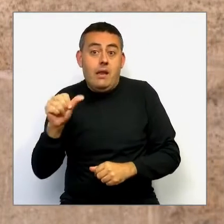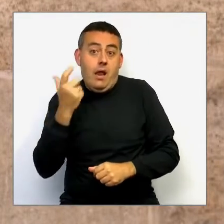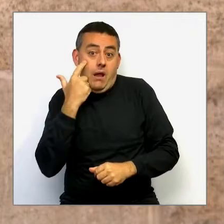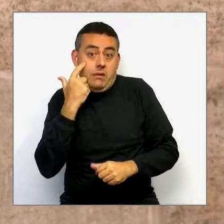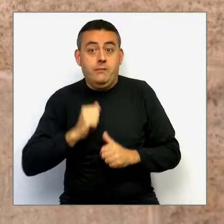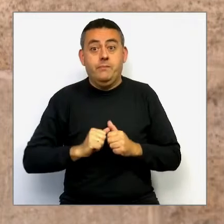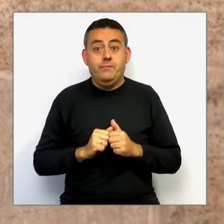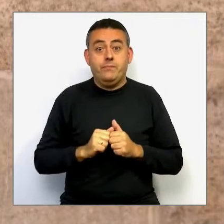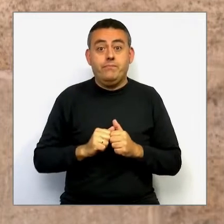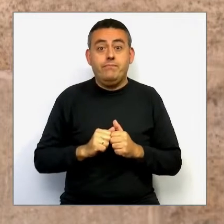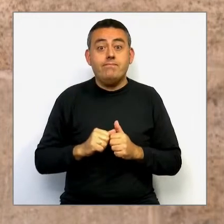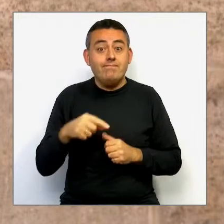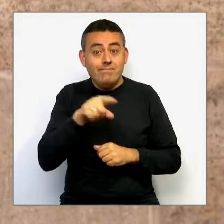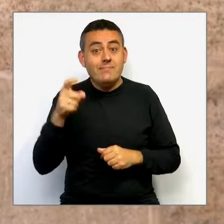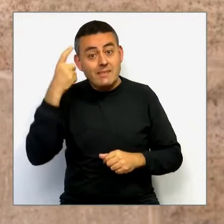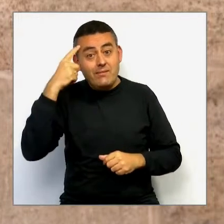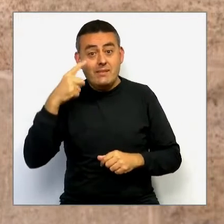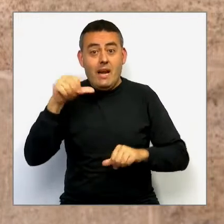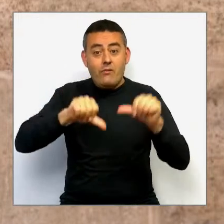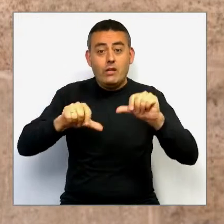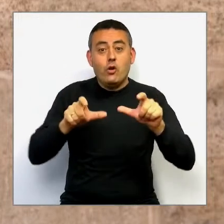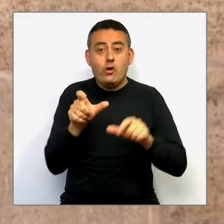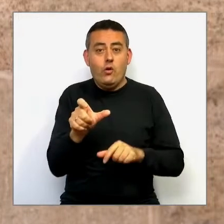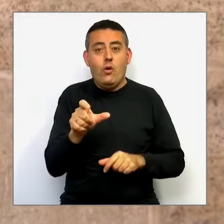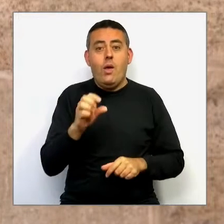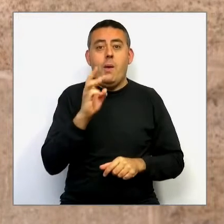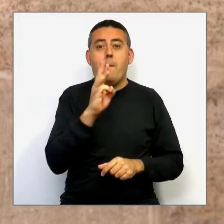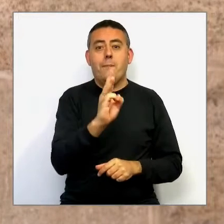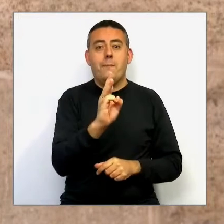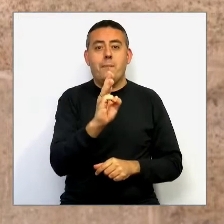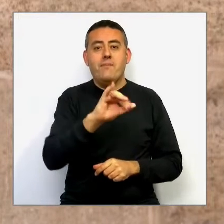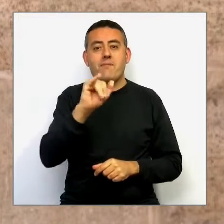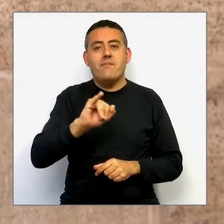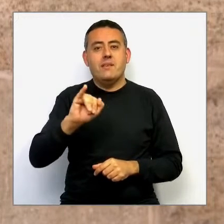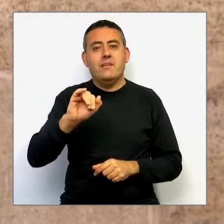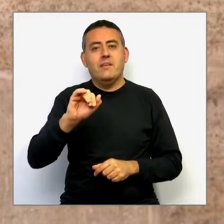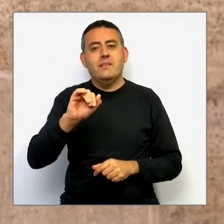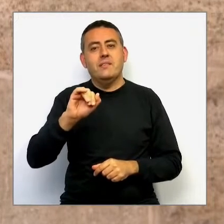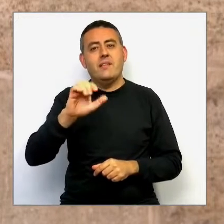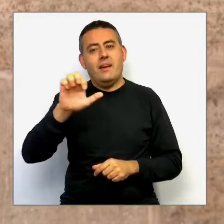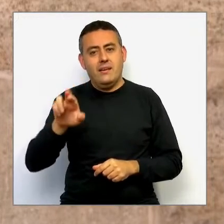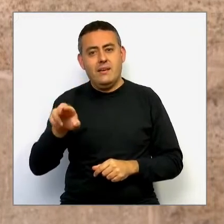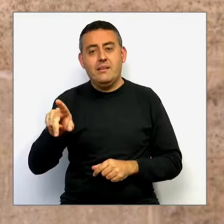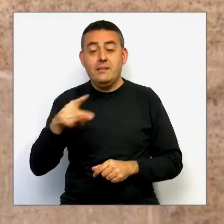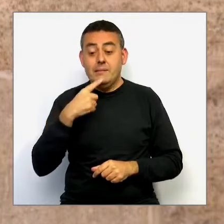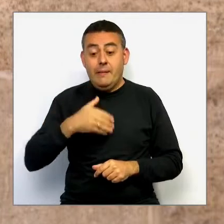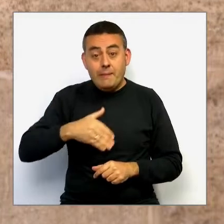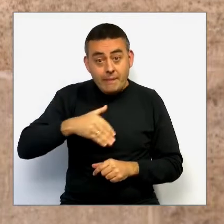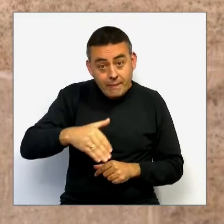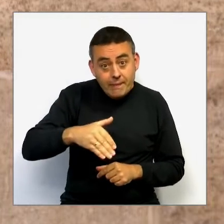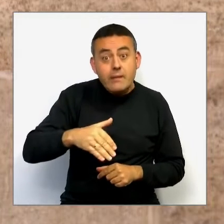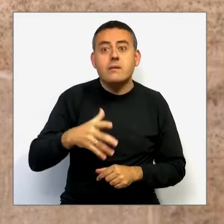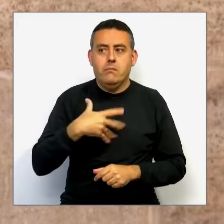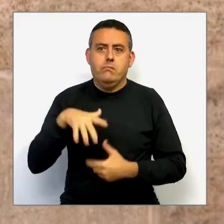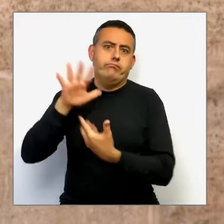el laboratori Pfizer ja ha anunciat que tindrem 175.000 vacunes la setmana que ve, i